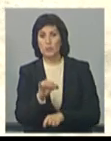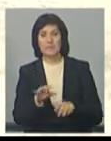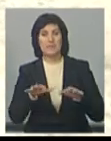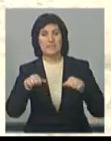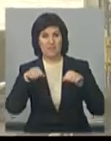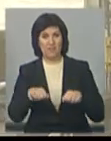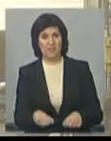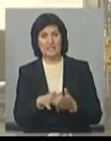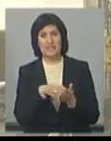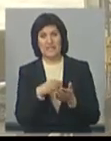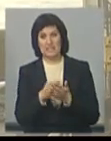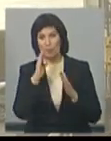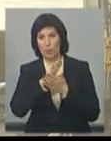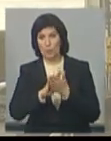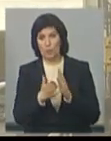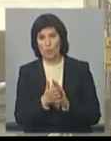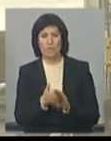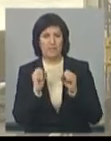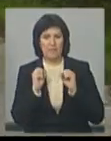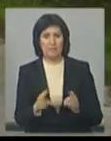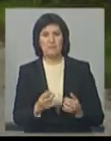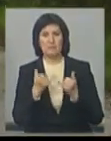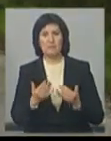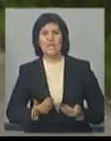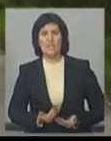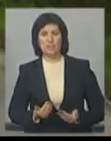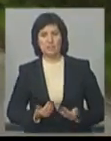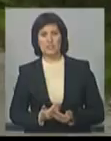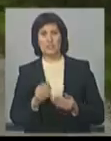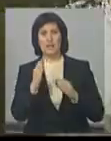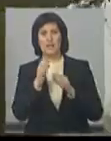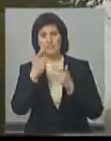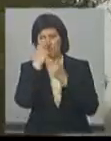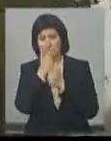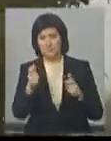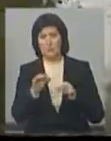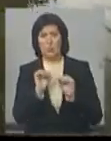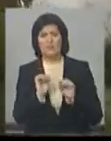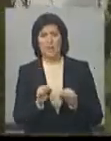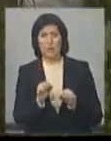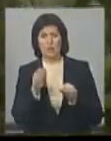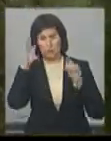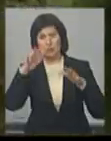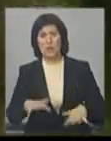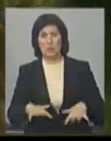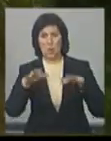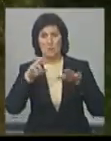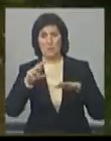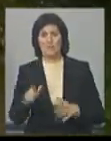Місцева влада назвала погодні умови небезпечними для життя. Синоптики попереджають про загрозу затоплень.